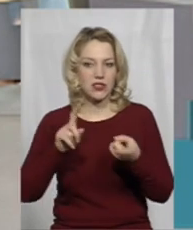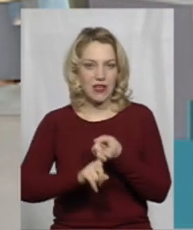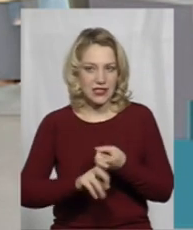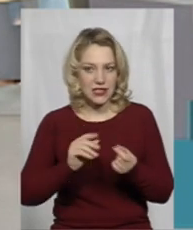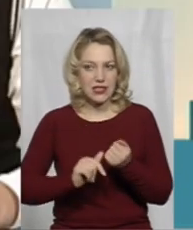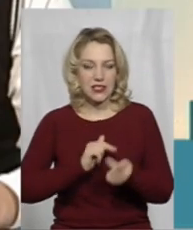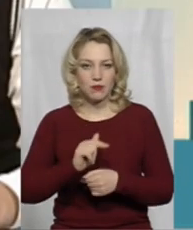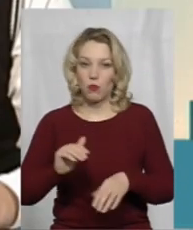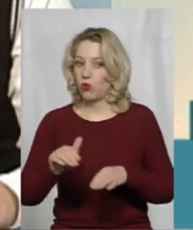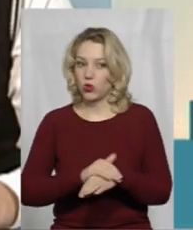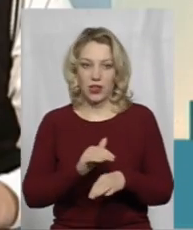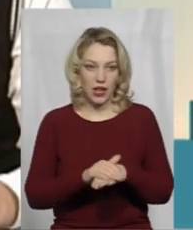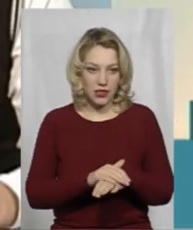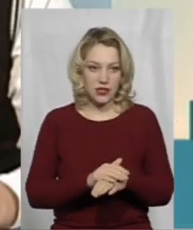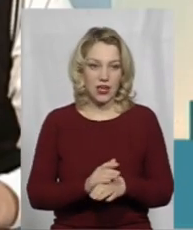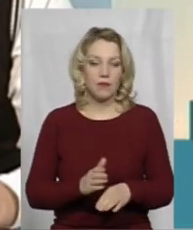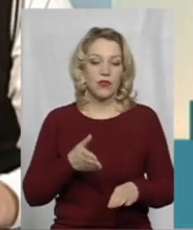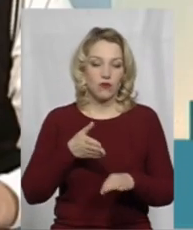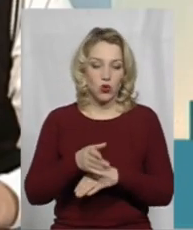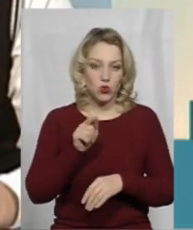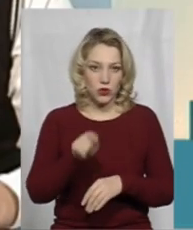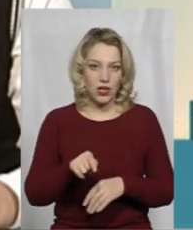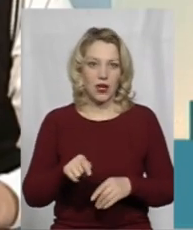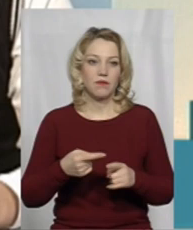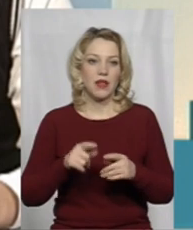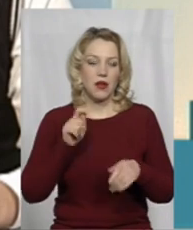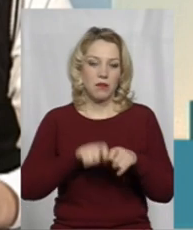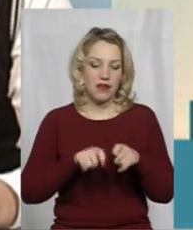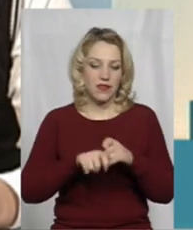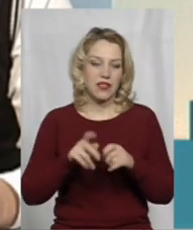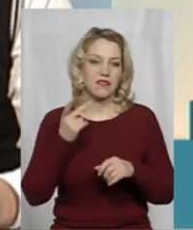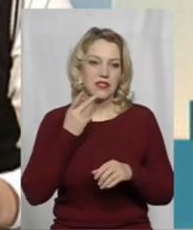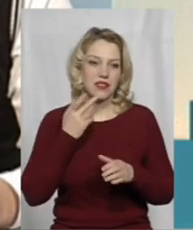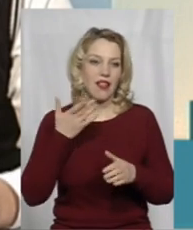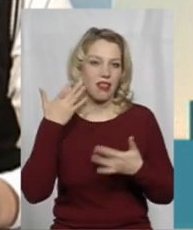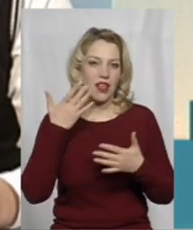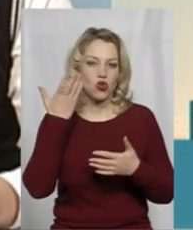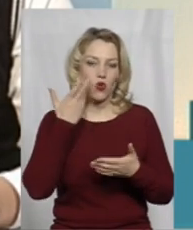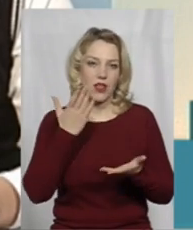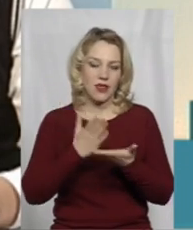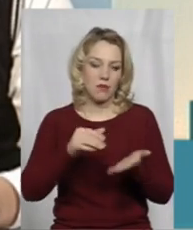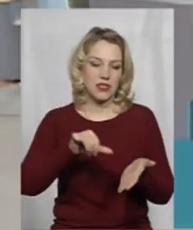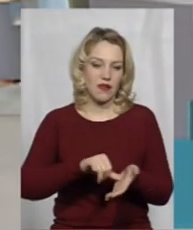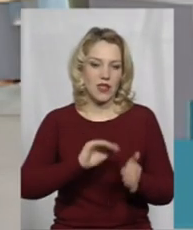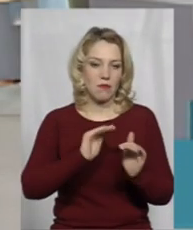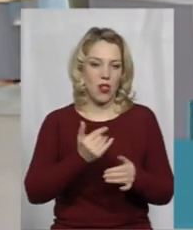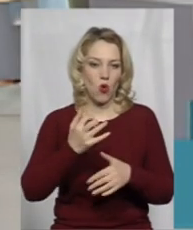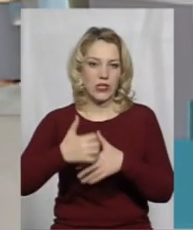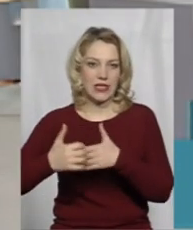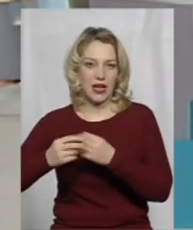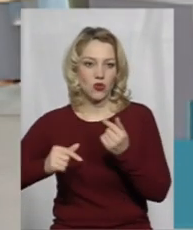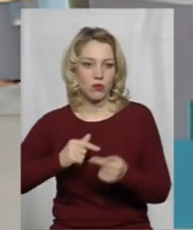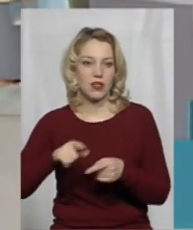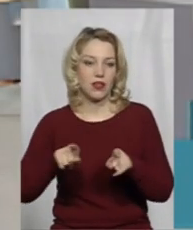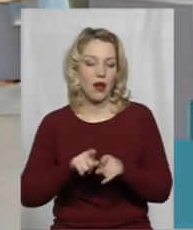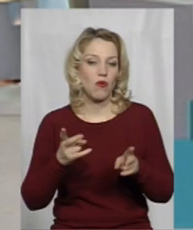бізнесом, будь ласка, входіть туди, перевірка всігда легше проходить, коли є представник малого-середнього бізнесу. І